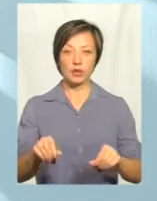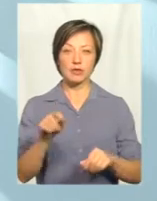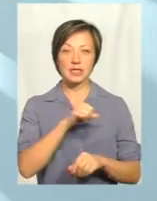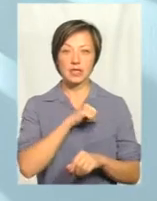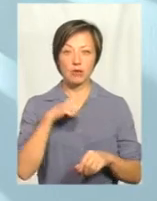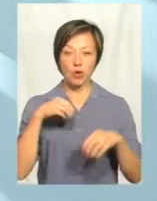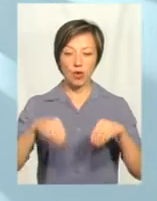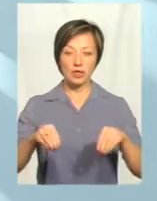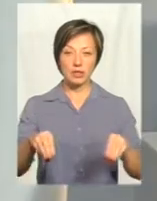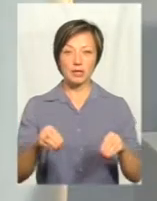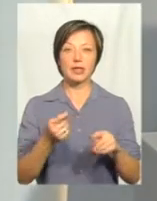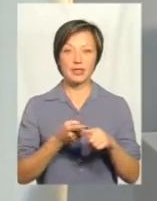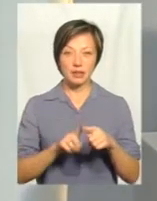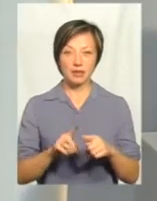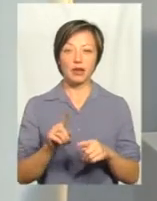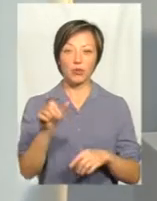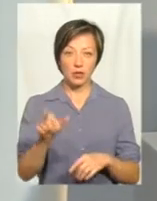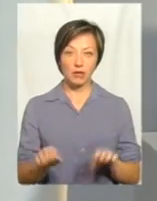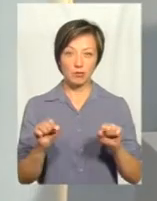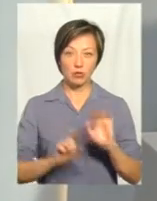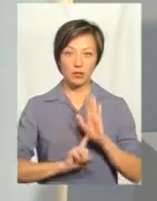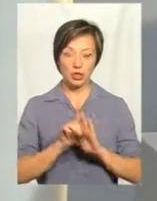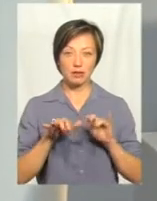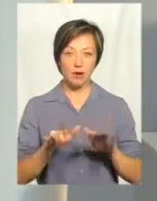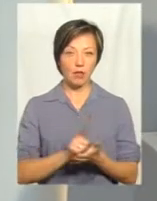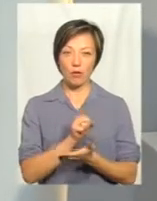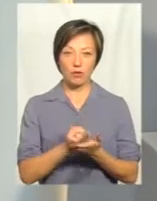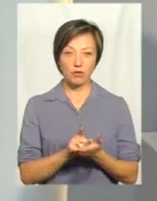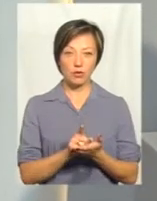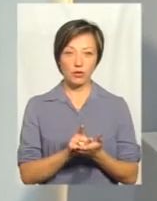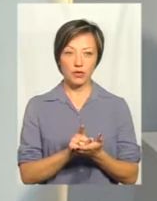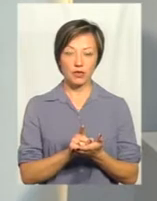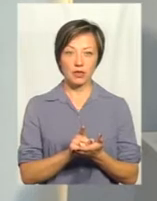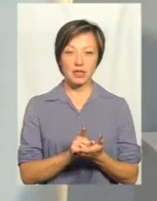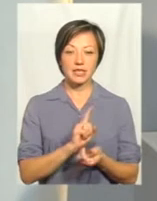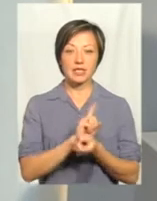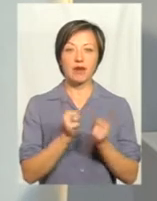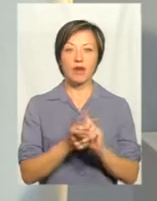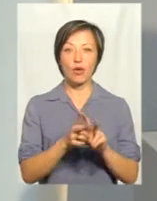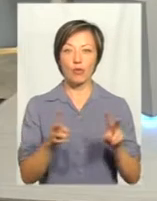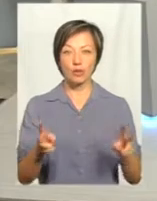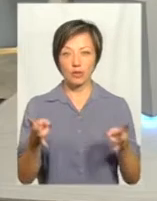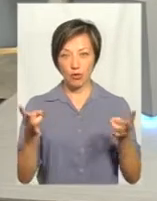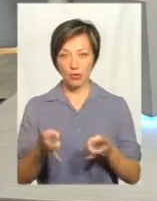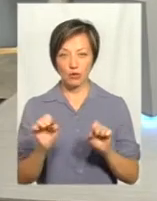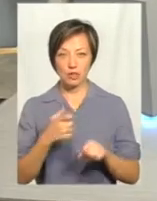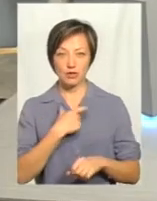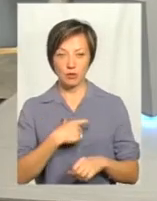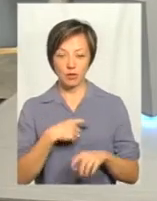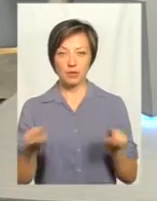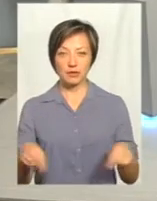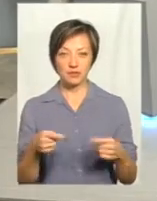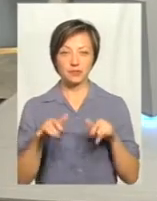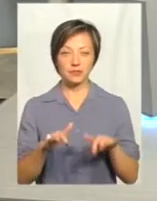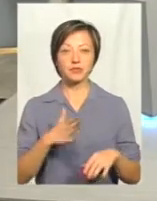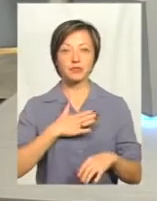самою розсадою... ця дитина якраз і зможе почати цю справу, так? Не обов'язково ставати комусь у нагоді, а може сама організація. Правильно, тому